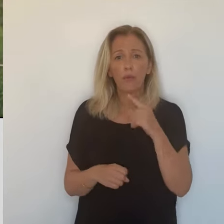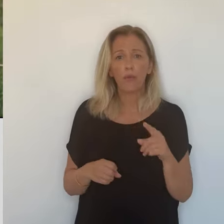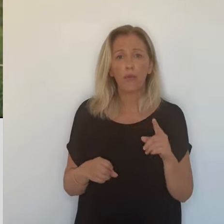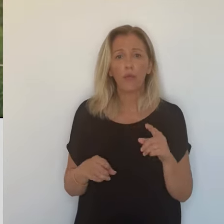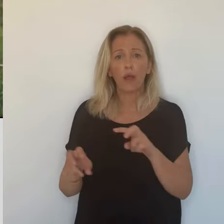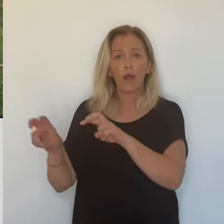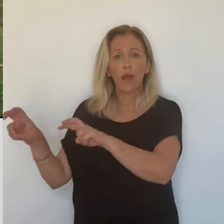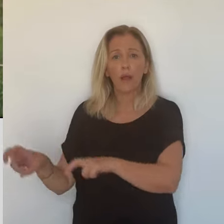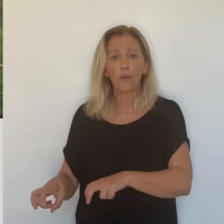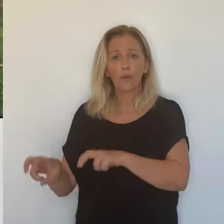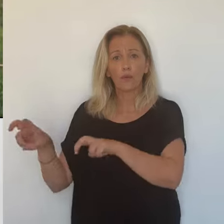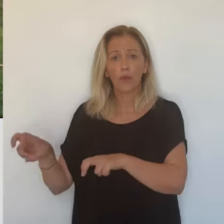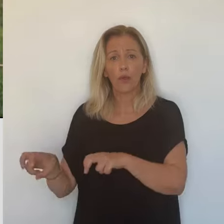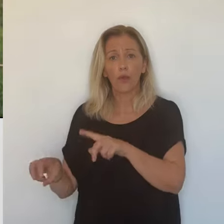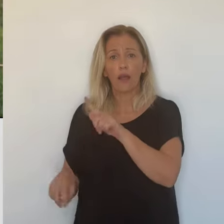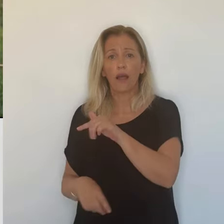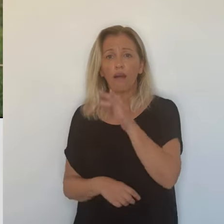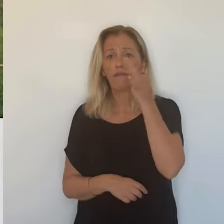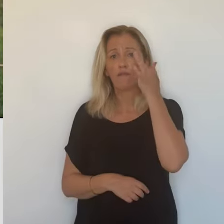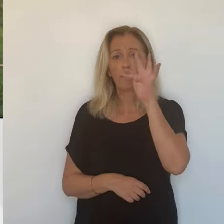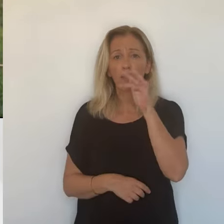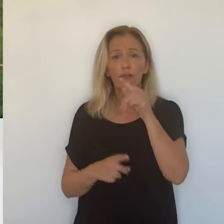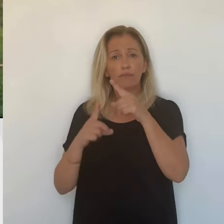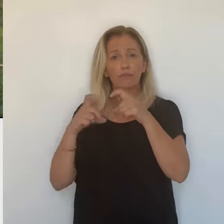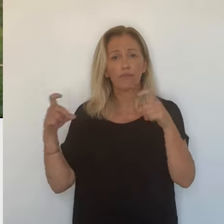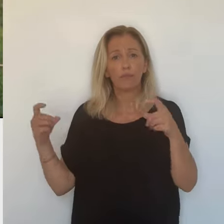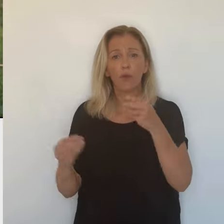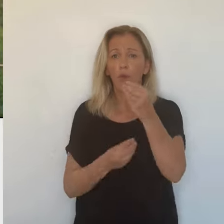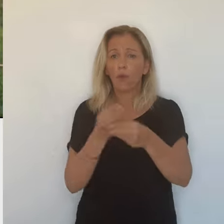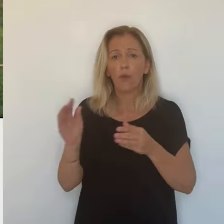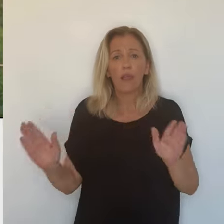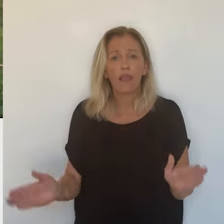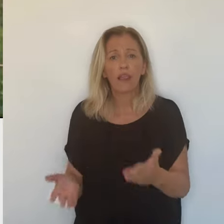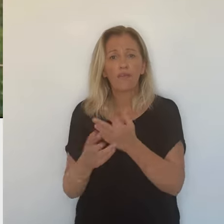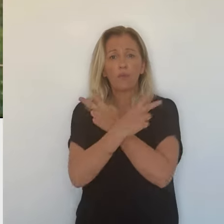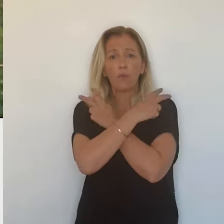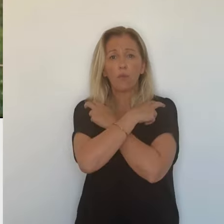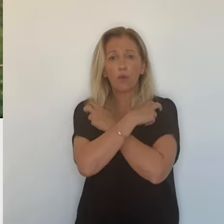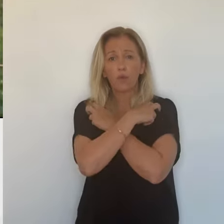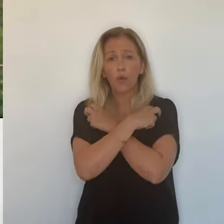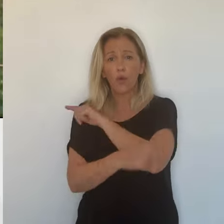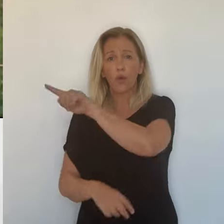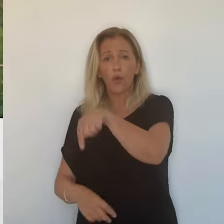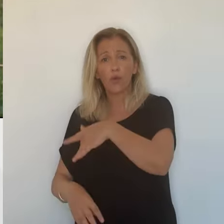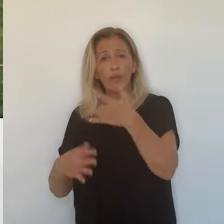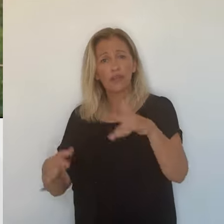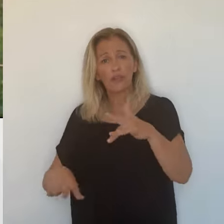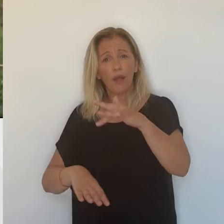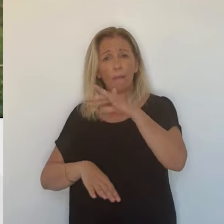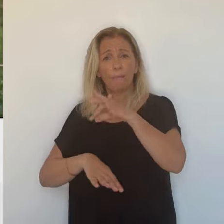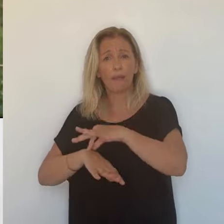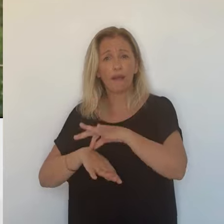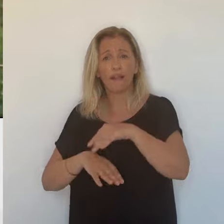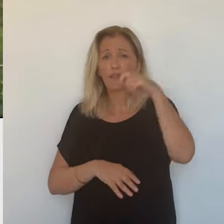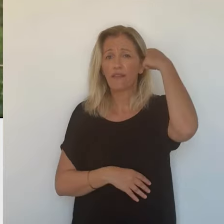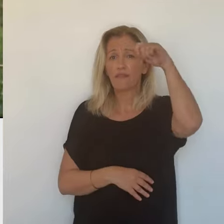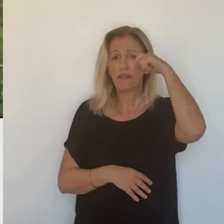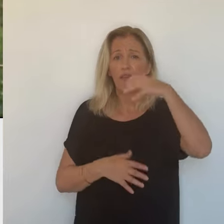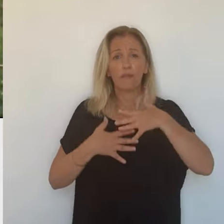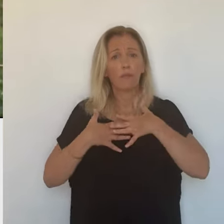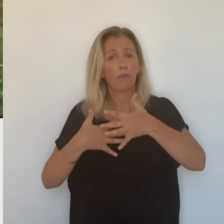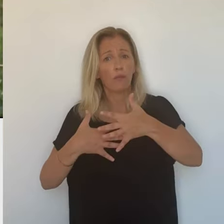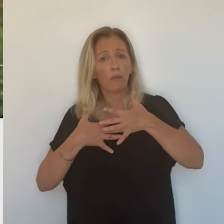aurait eu début août. Là aujourd'hui, on a repoussé à début septembre. Voilà, ça ne suffit pas pour faire passer l